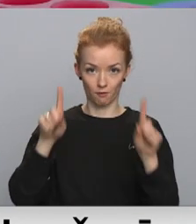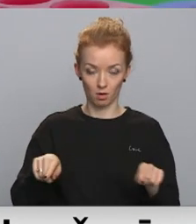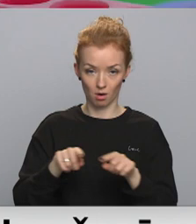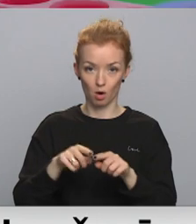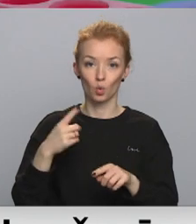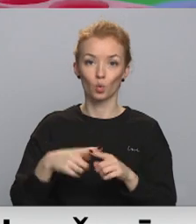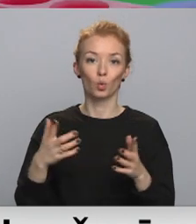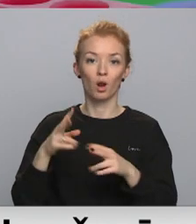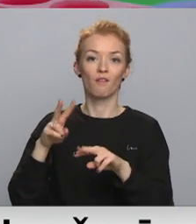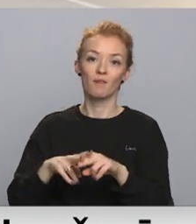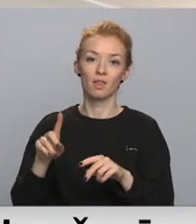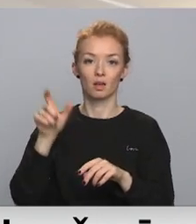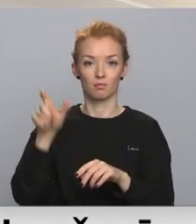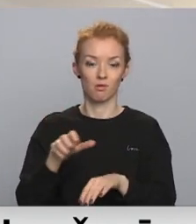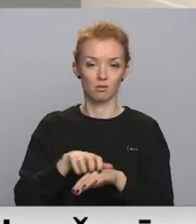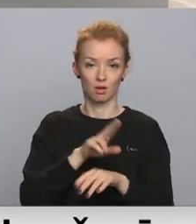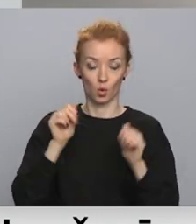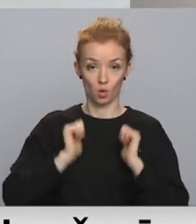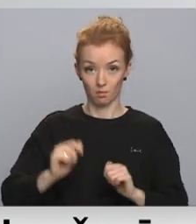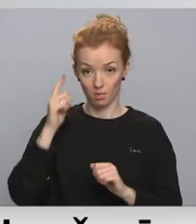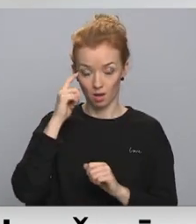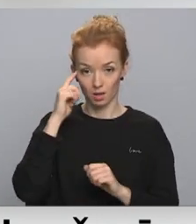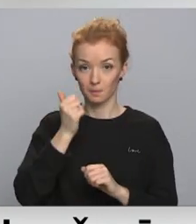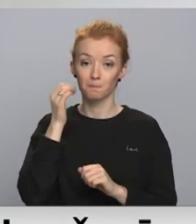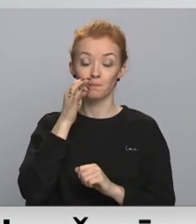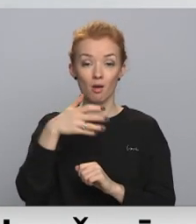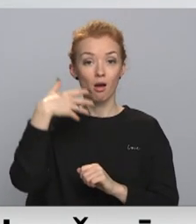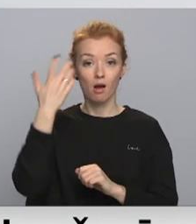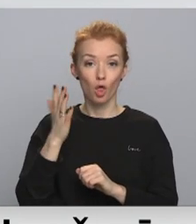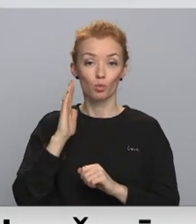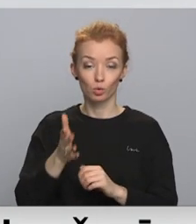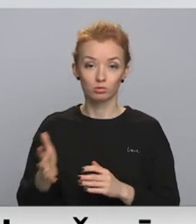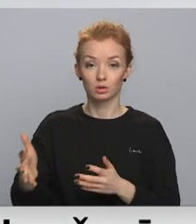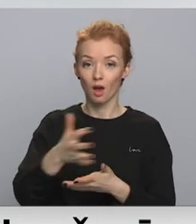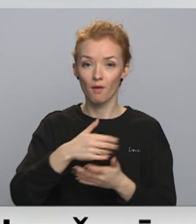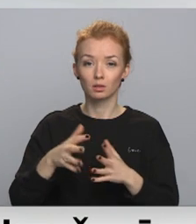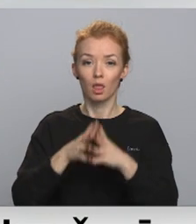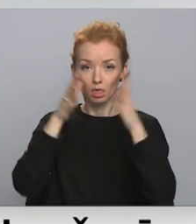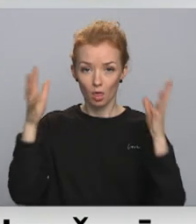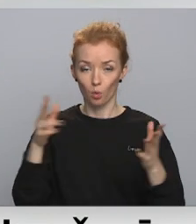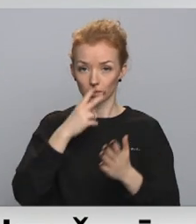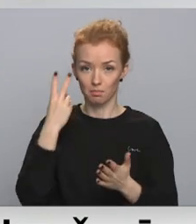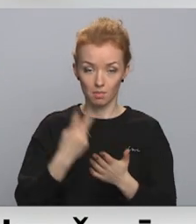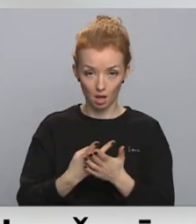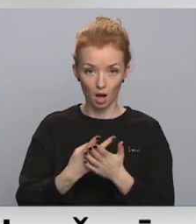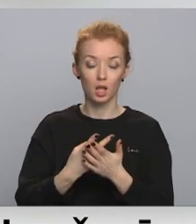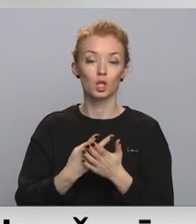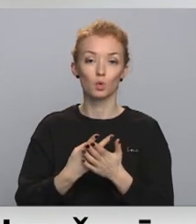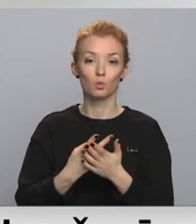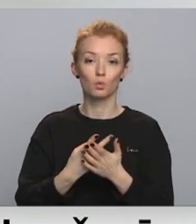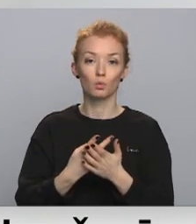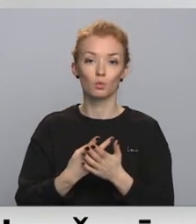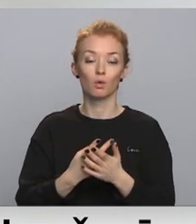mediķu negotuprātīgu rīcību. Tik līdz savāk pietiekams pierādījumu sastāvus,